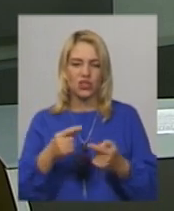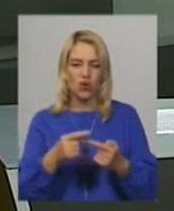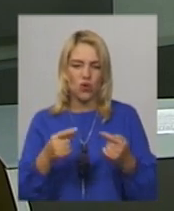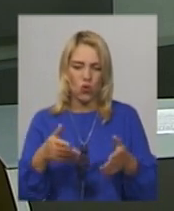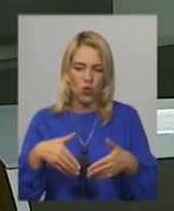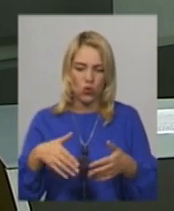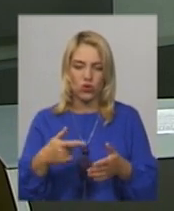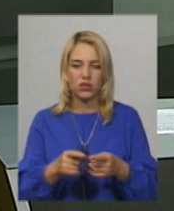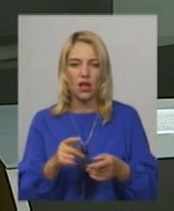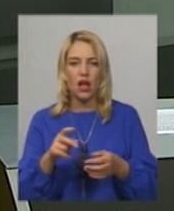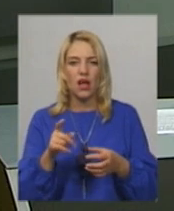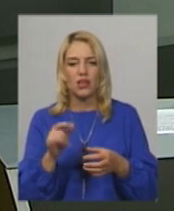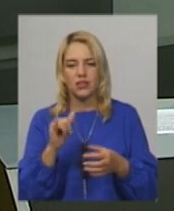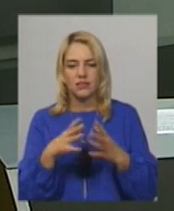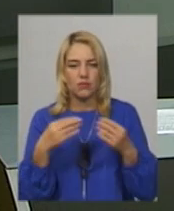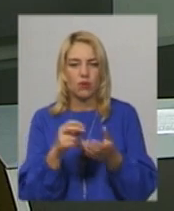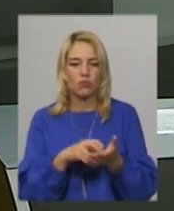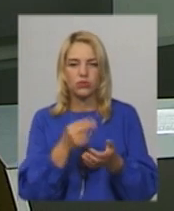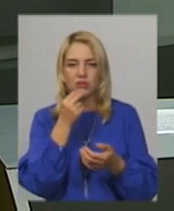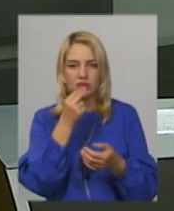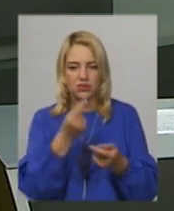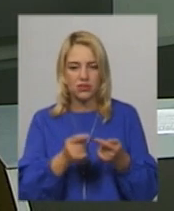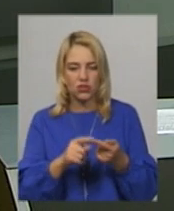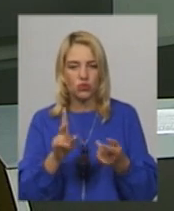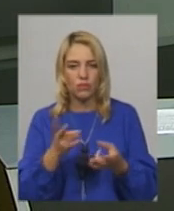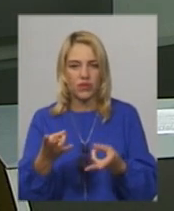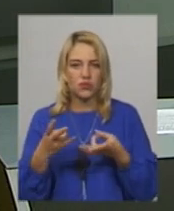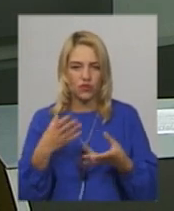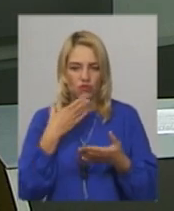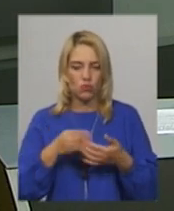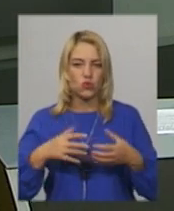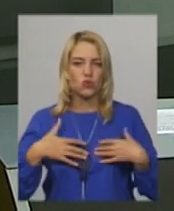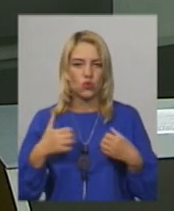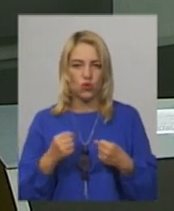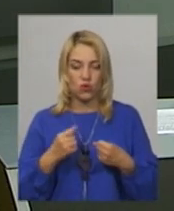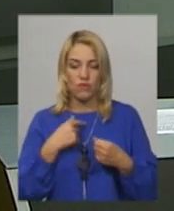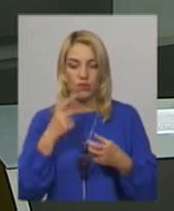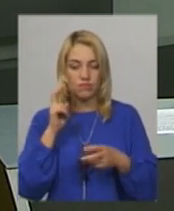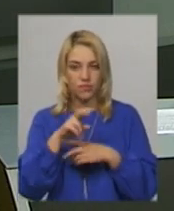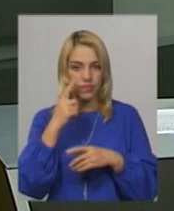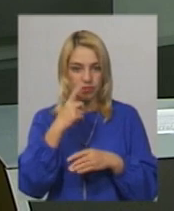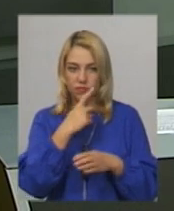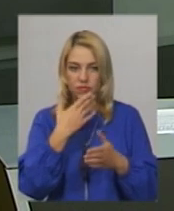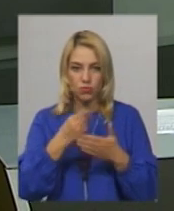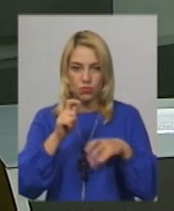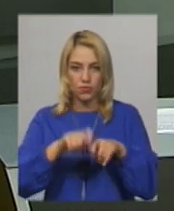подружжя боїться їсти, щоб не нашкодити здоров'ю. Ми побували в селі Шидлівці, аби побачити все на власні очі.